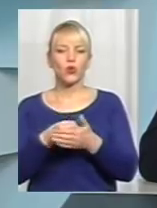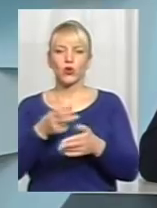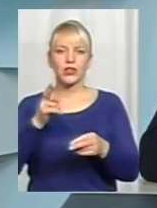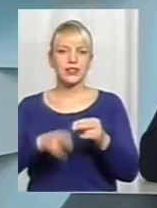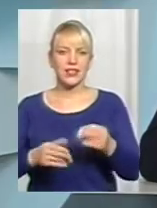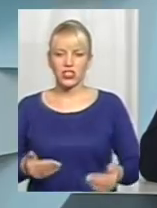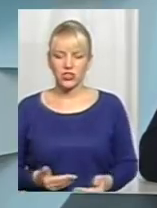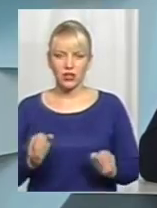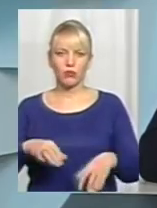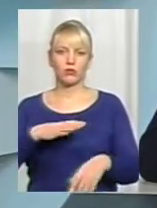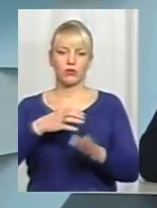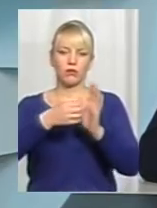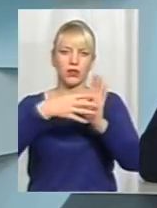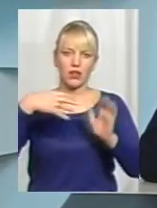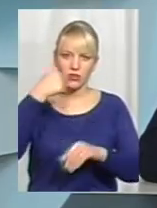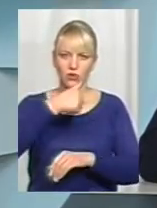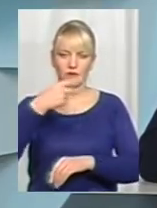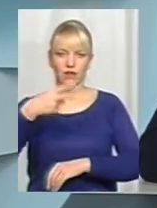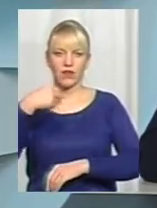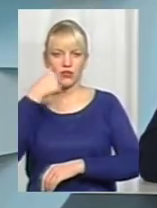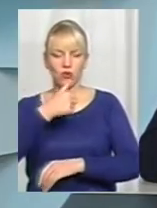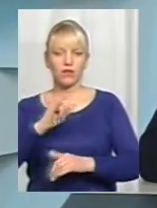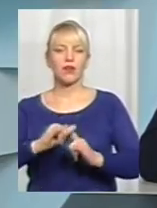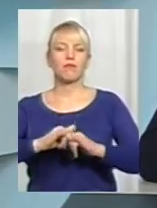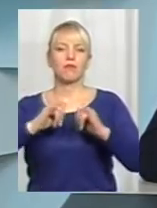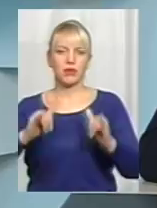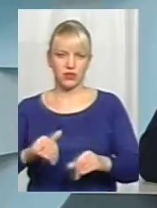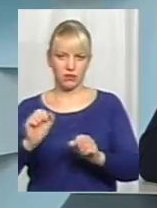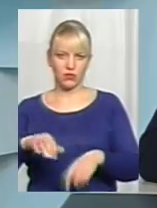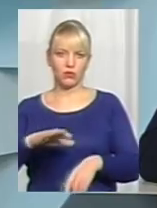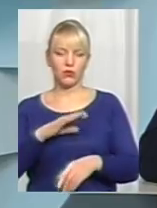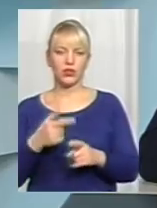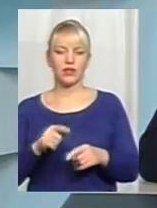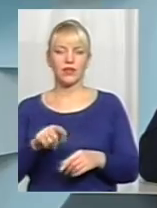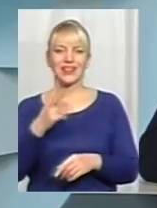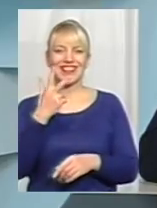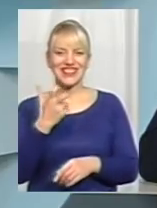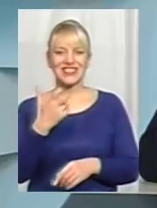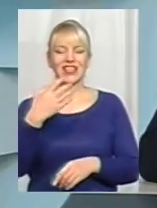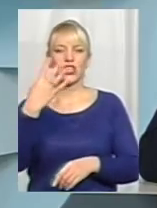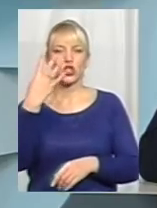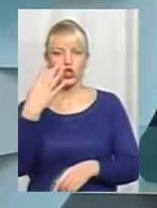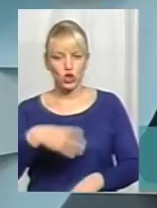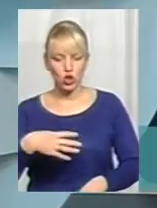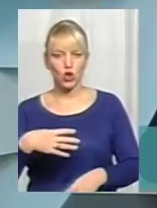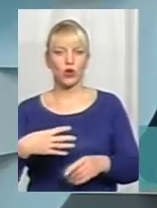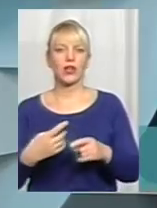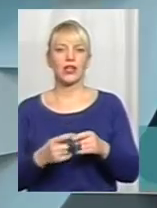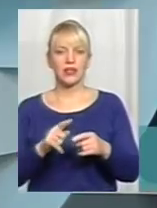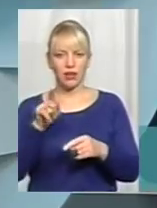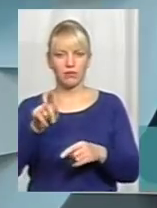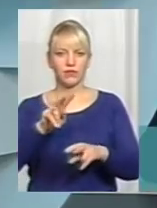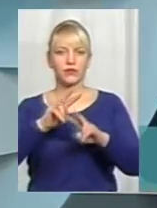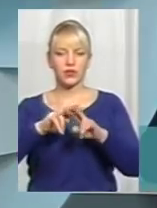і там 15, 20 і більше. На даний час установи отримуються 240 заслужених, з яких 114 заслужені на довічний позбавлення волі.